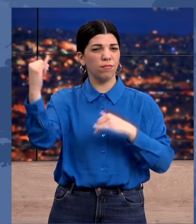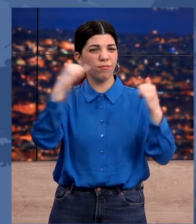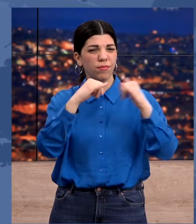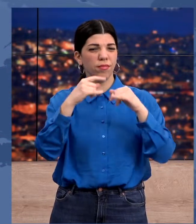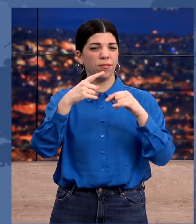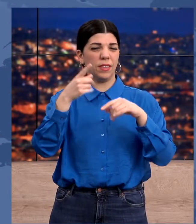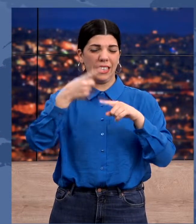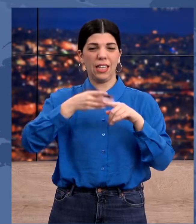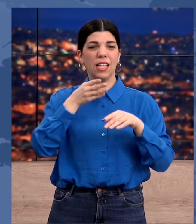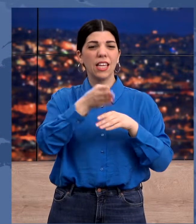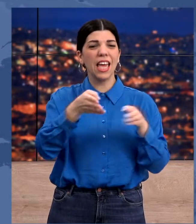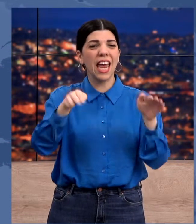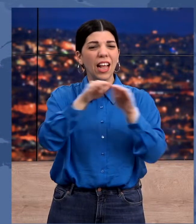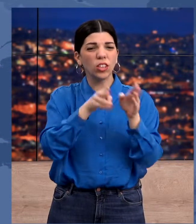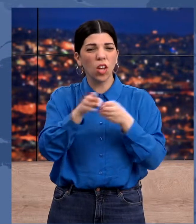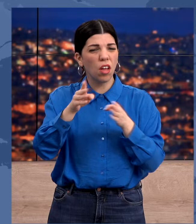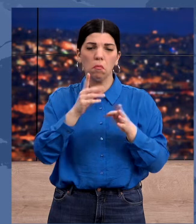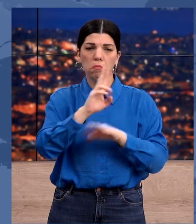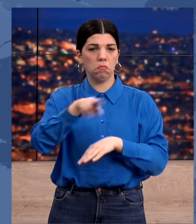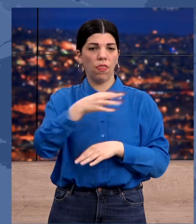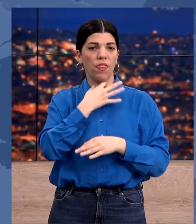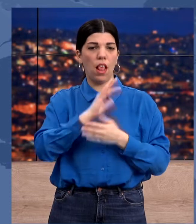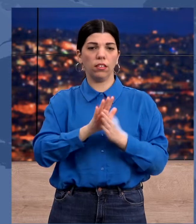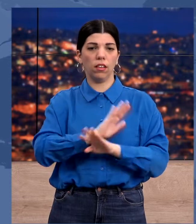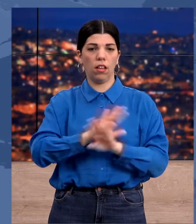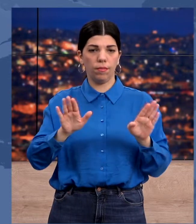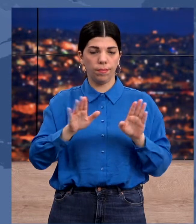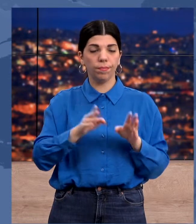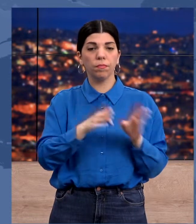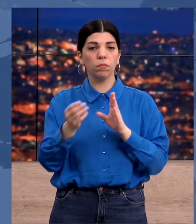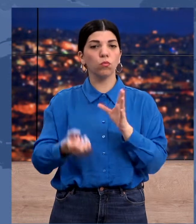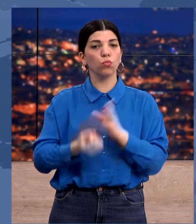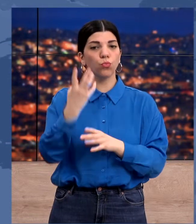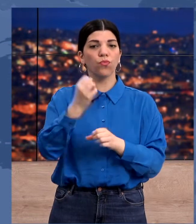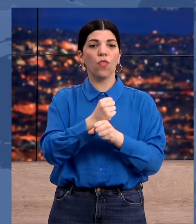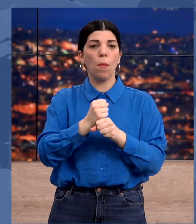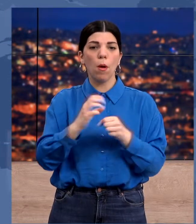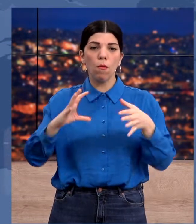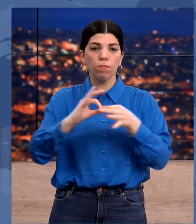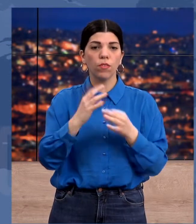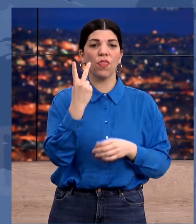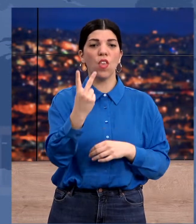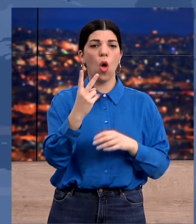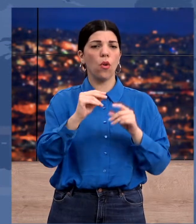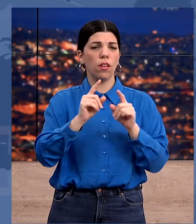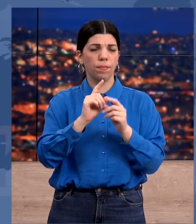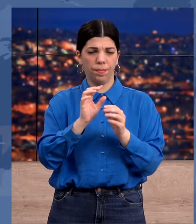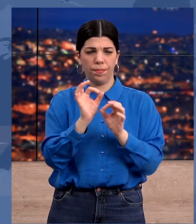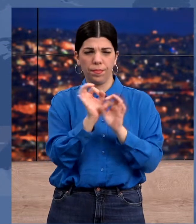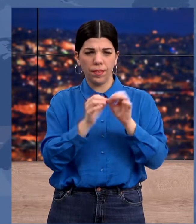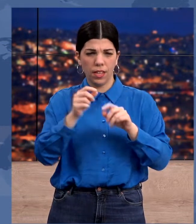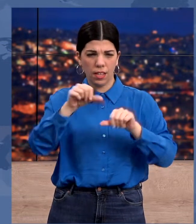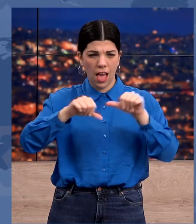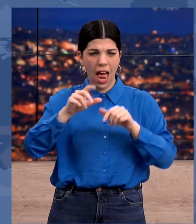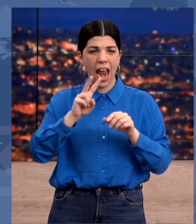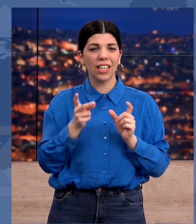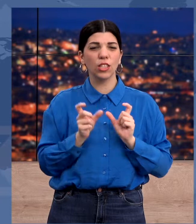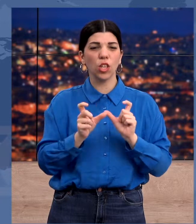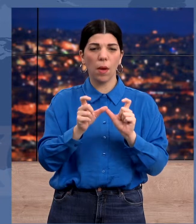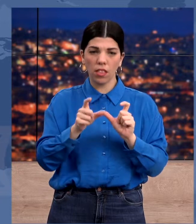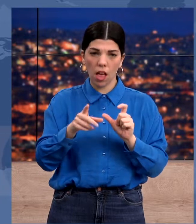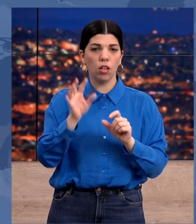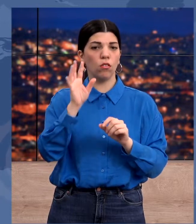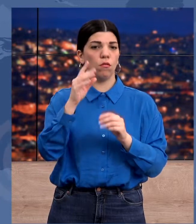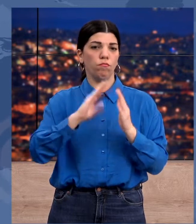είσοδο των πολιτών σε κλειστούς χώρους. Στο μεταξύ νέο φάρμακο συνδυασμός μονοκλονικών αντισωμάτων γεννά ελπίδες για το τέλος της